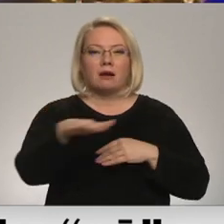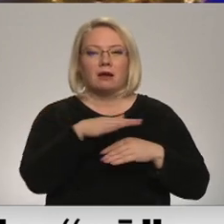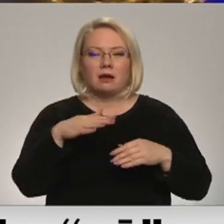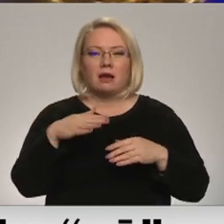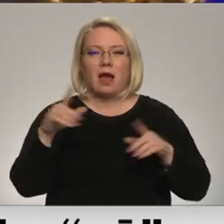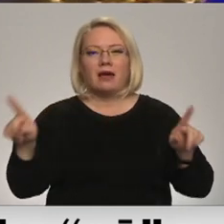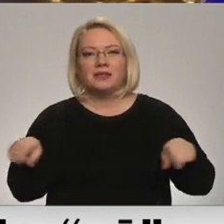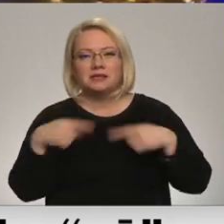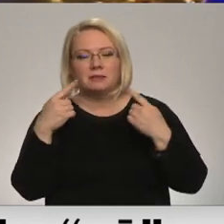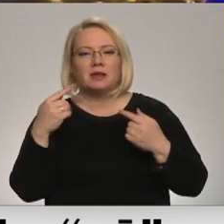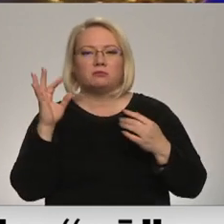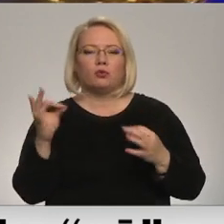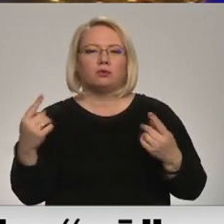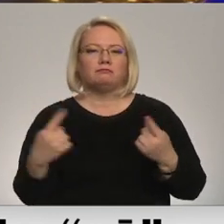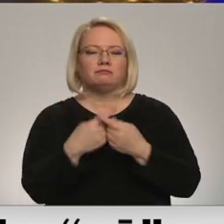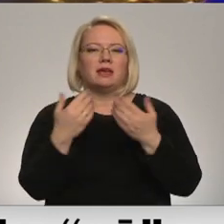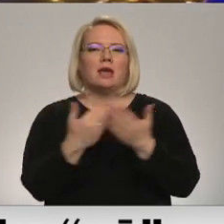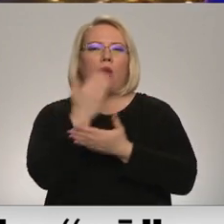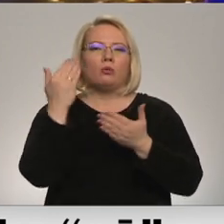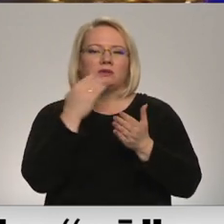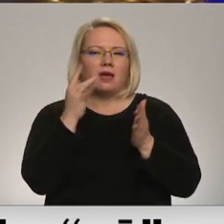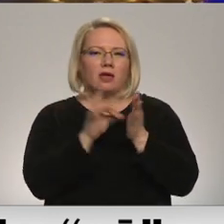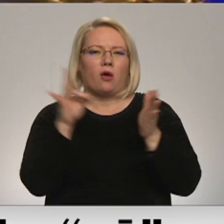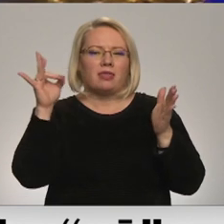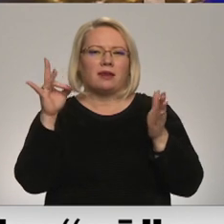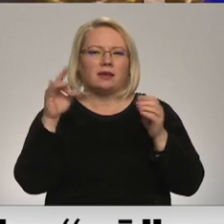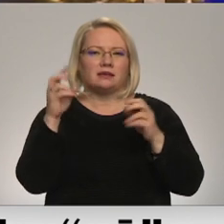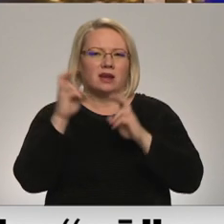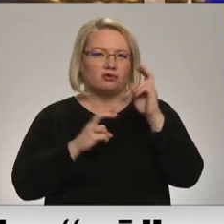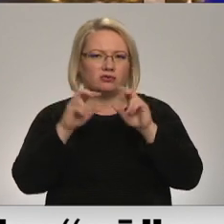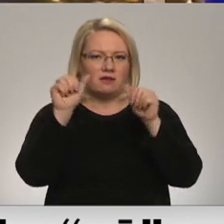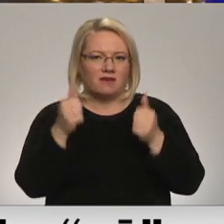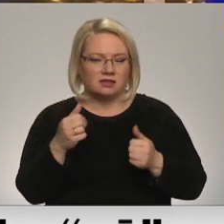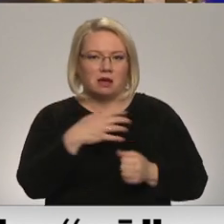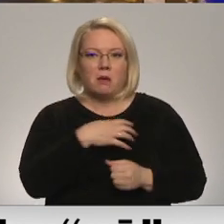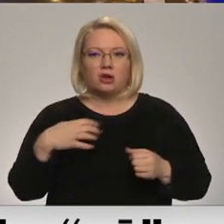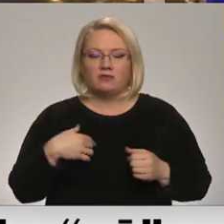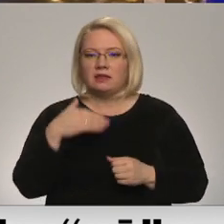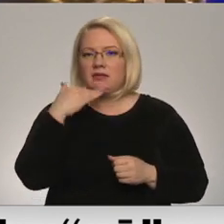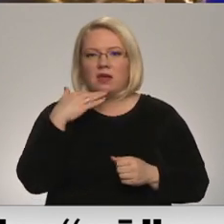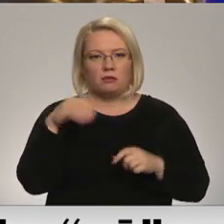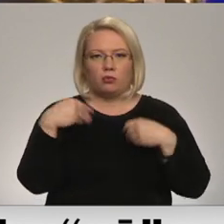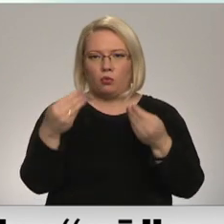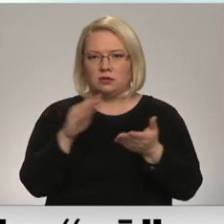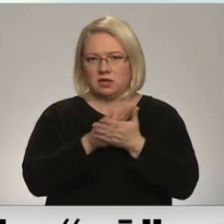alternatīvās enerģijas veidiem un kas ļaut palielināt neatkarību, pašvaldības nevēlstot saskaņojums.